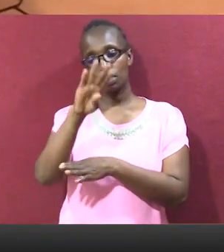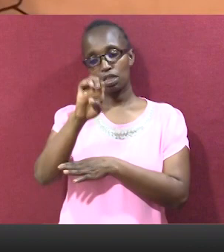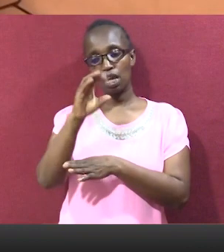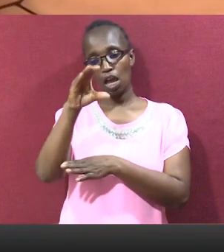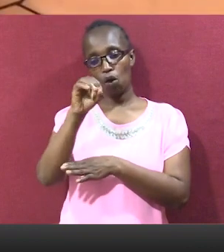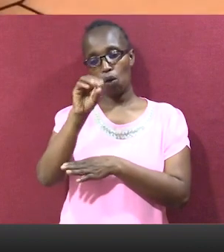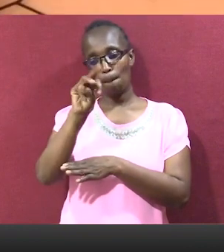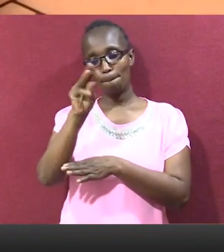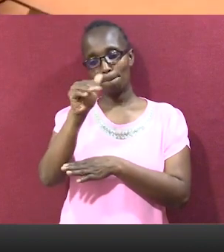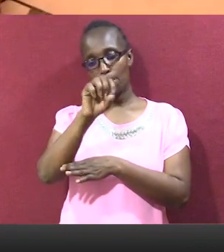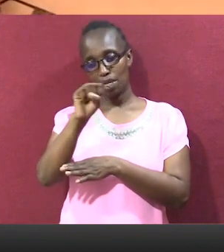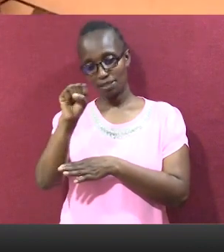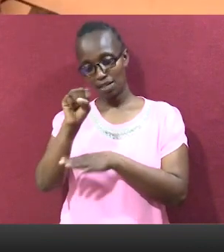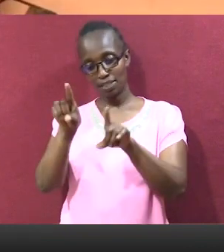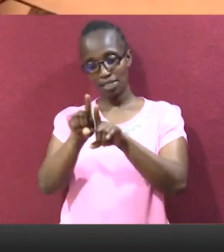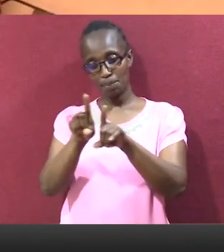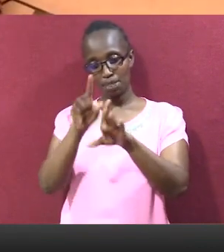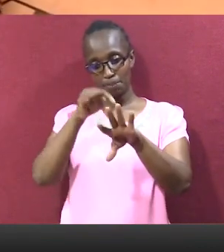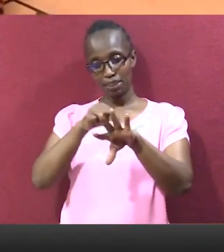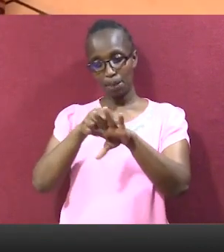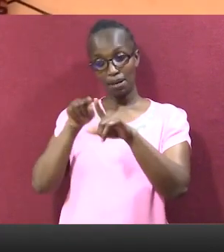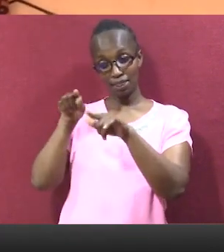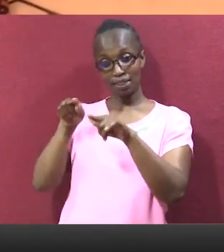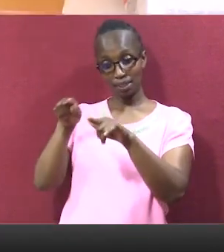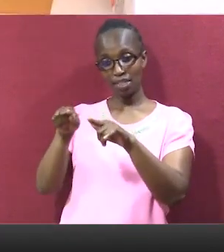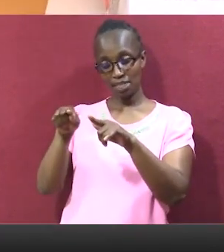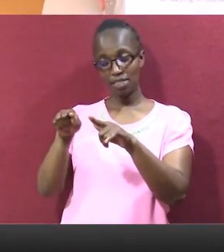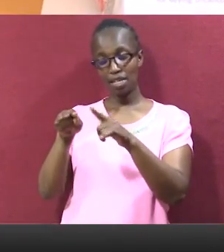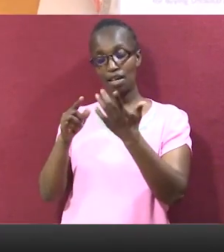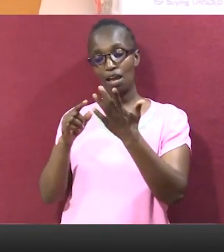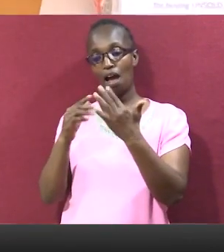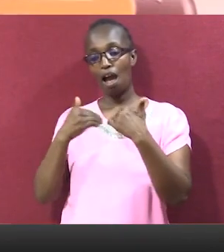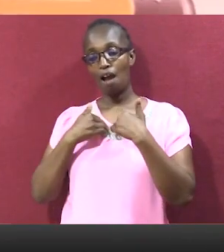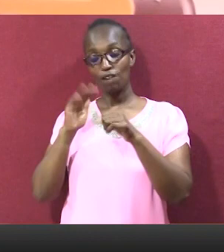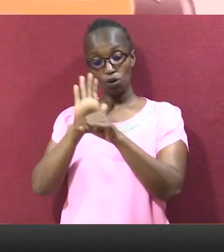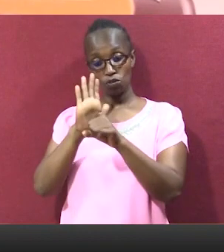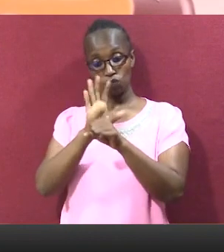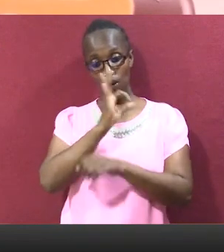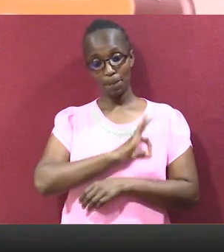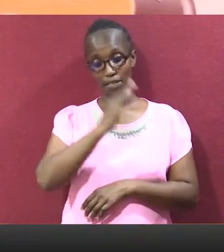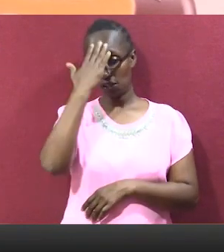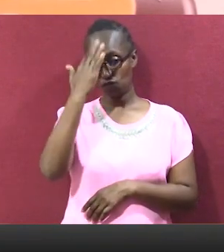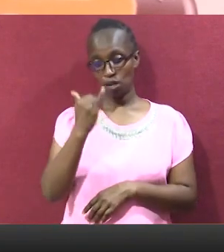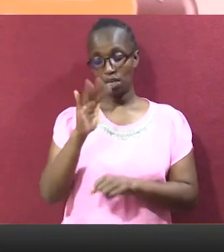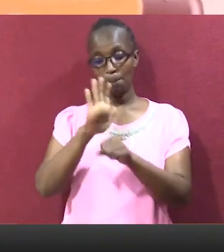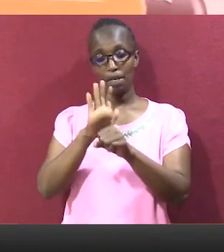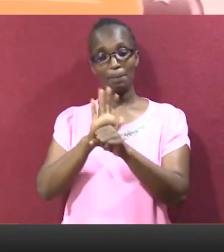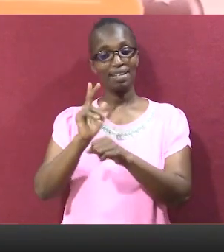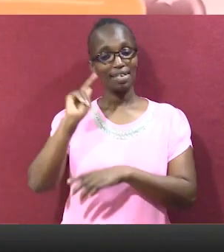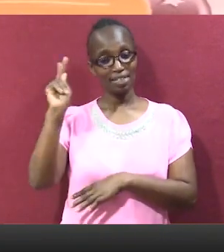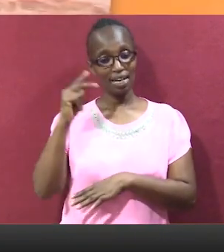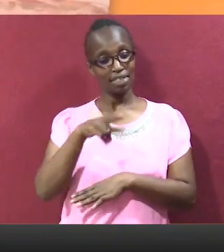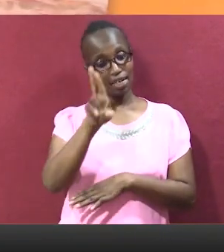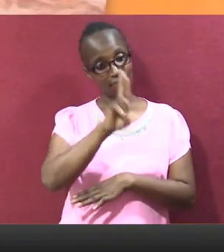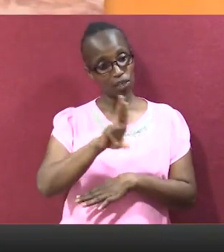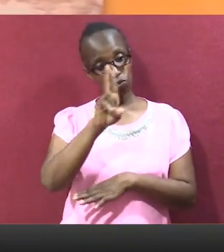in the e-commerce ecosystems. Jackson anasema mtondau wa ki digitali unamanufuwa mengi kwa